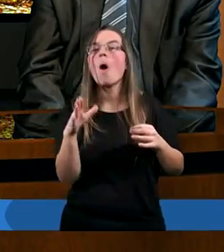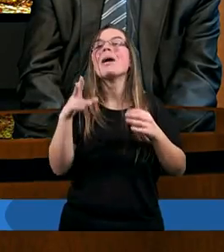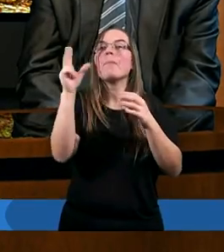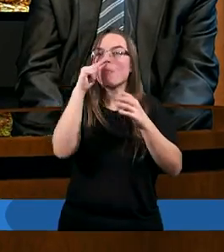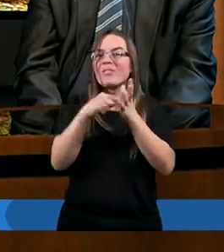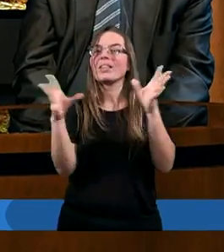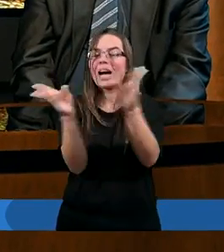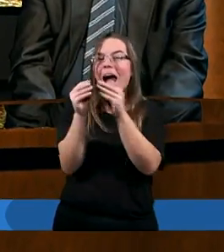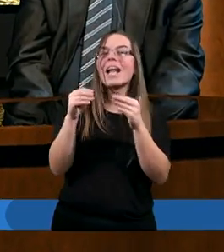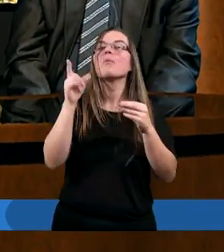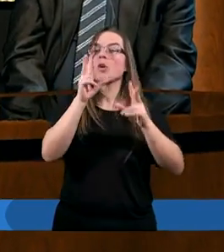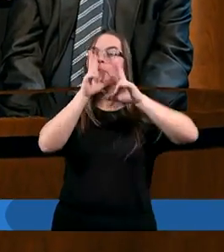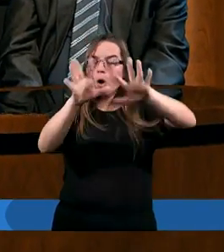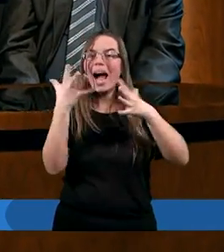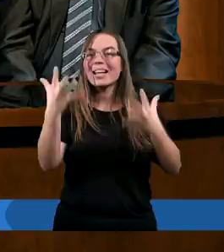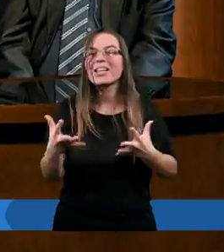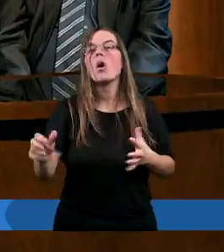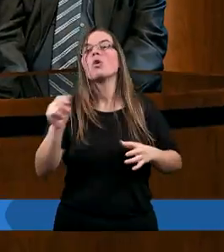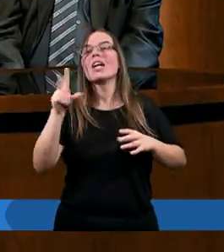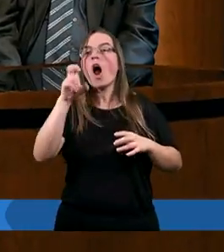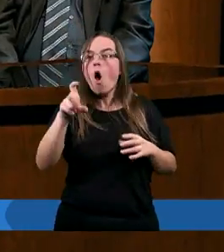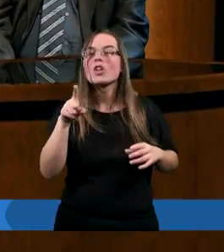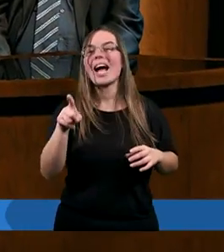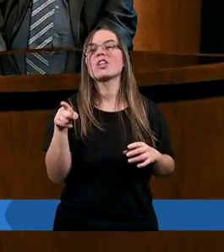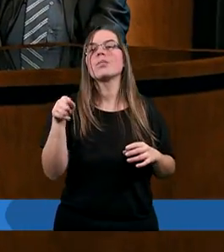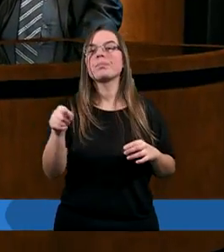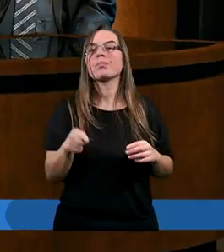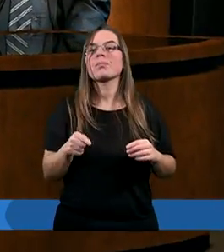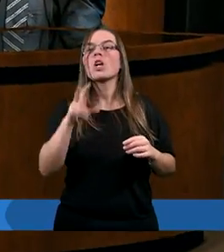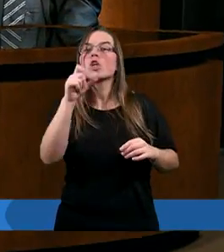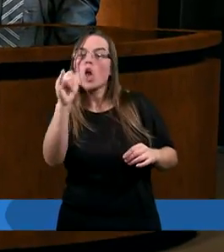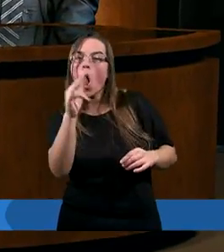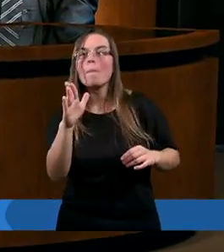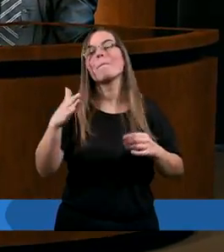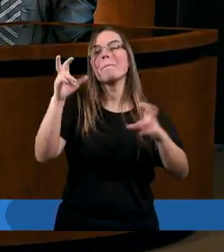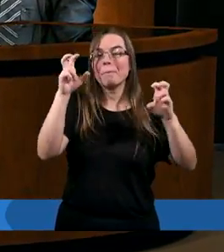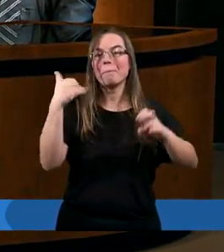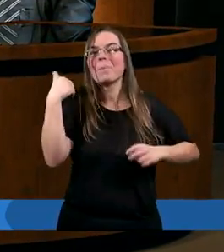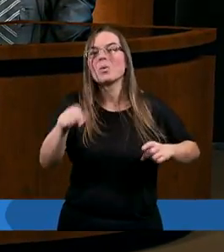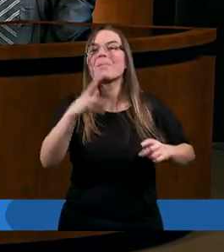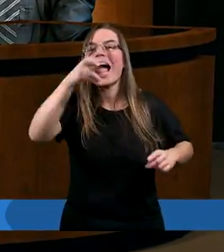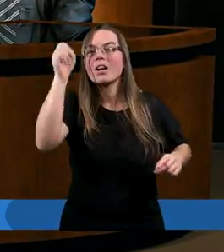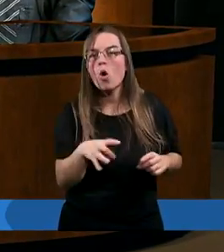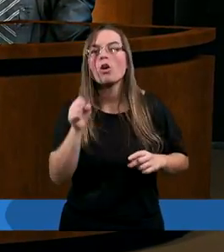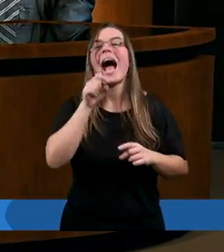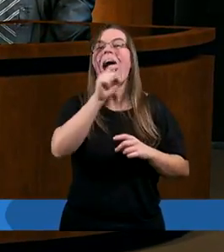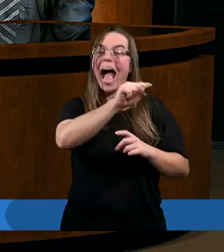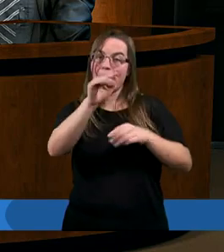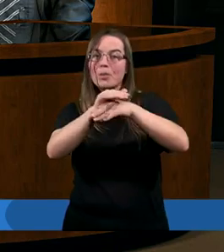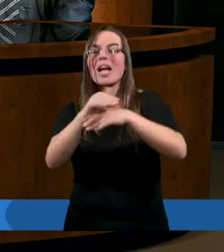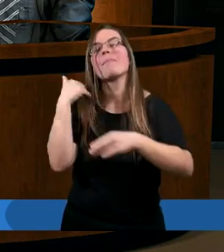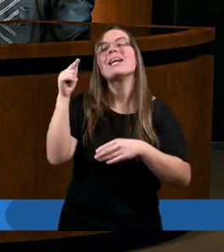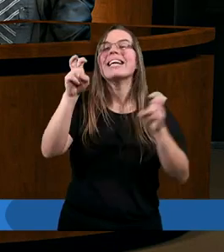modlić. To jest właśnie ciekawe, że chociaż wyglądało to tak, jakby to Hiob był tym najgorszym, a oni byli tymi